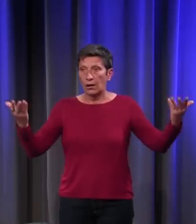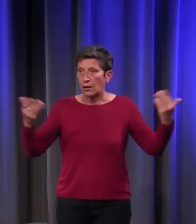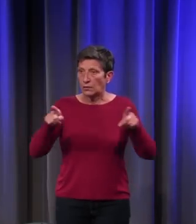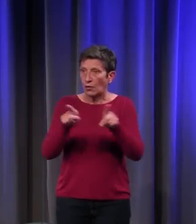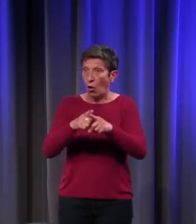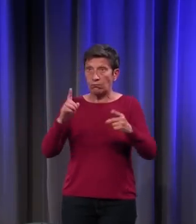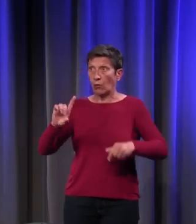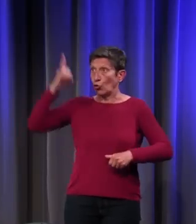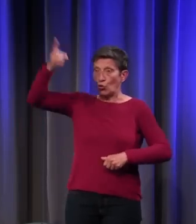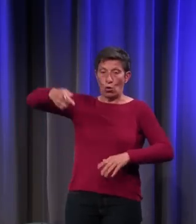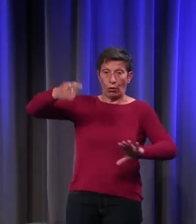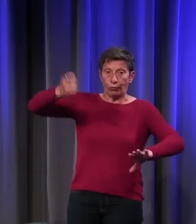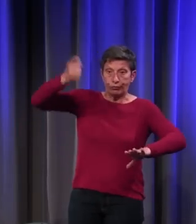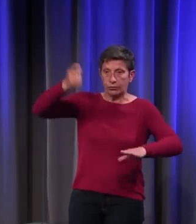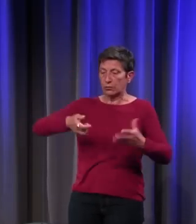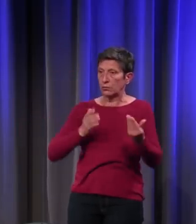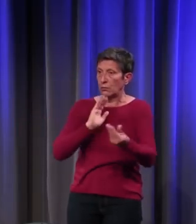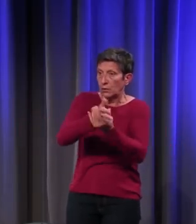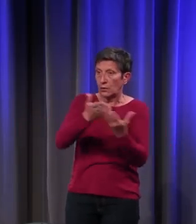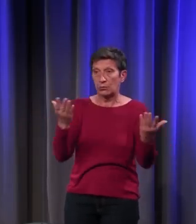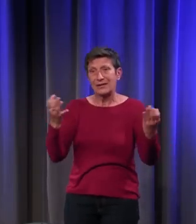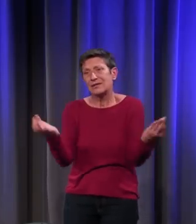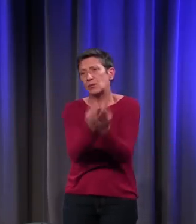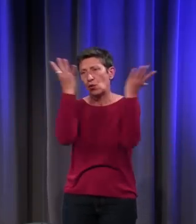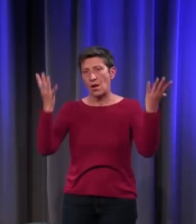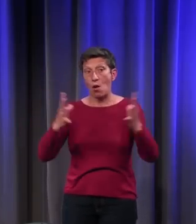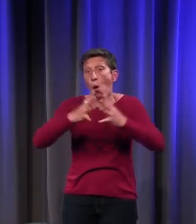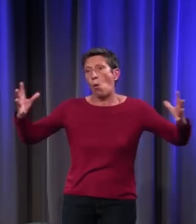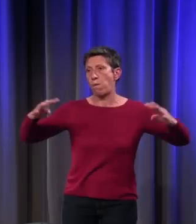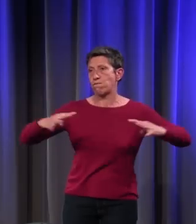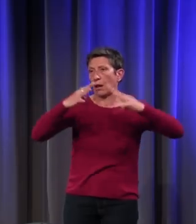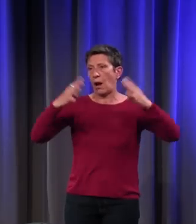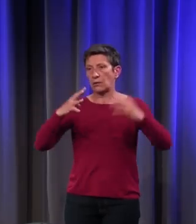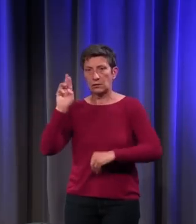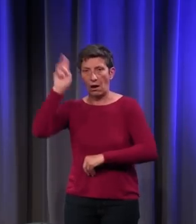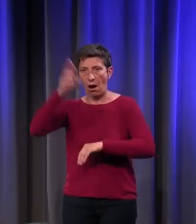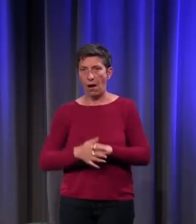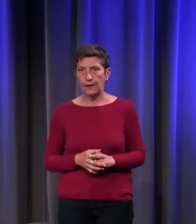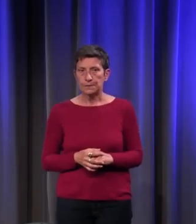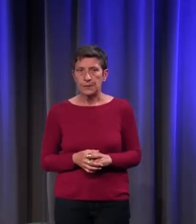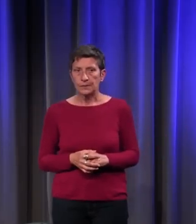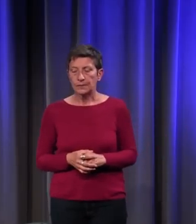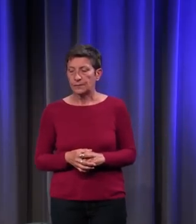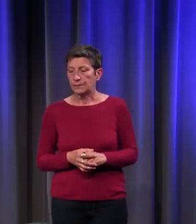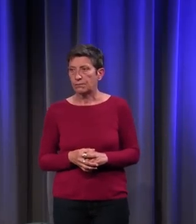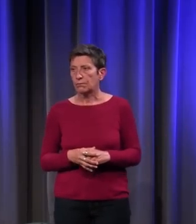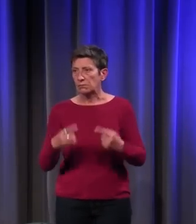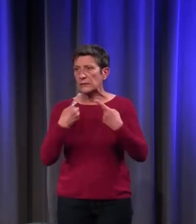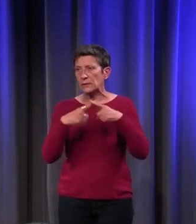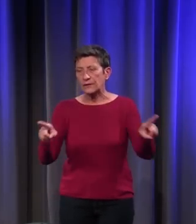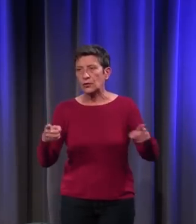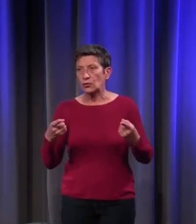jugement de Dieu qui intervient. Mais c'est absolument exceptionnel. Donc, c'est très différent de